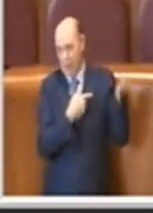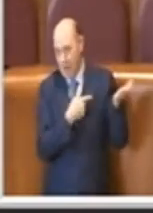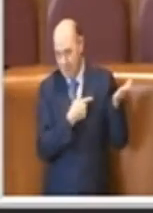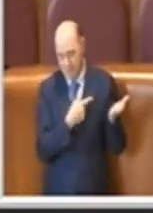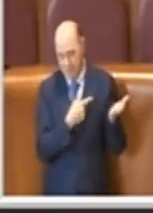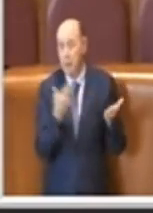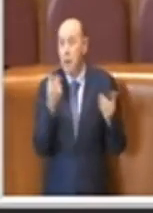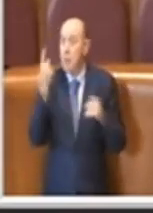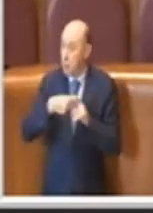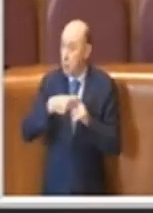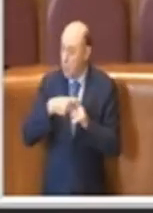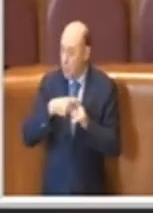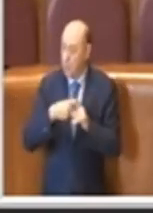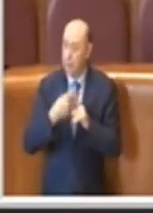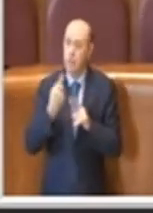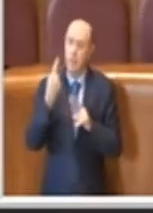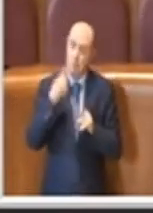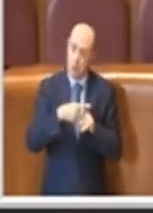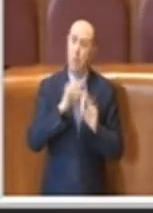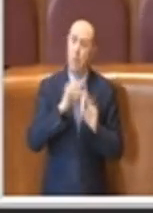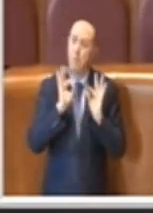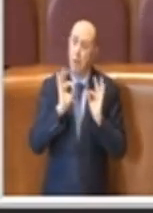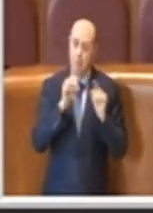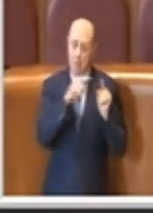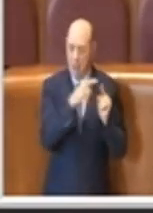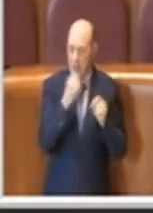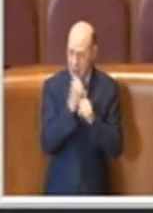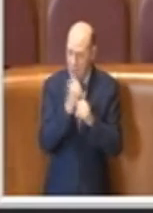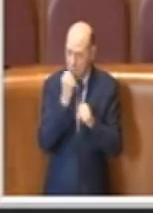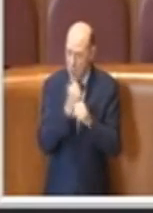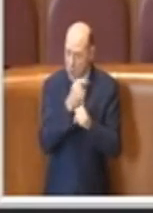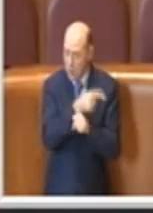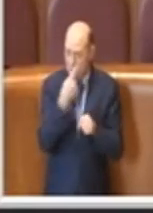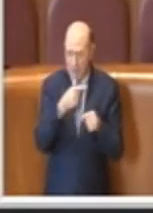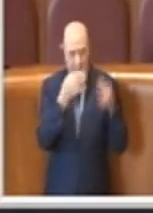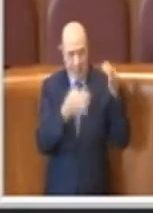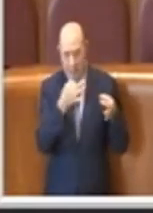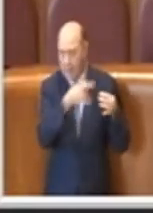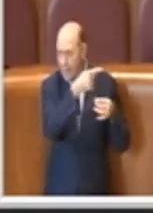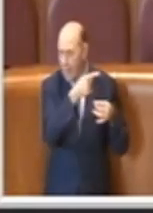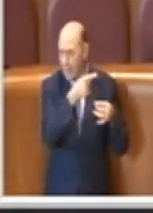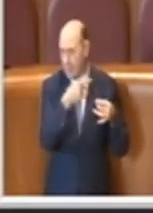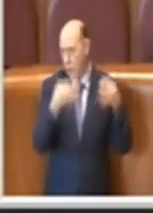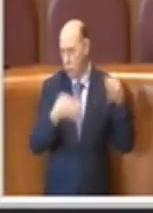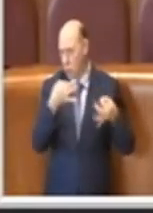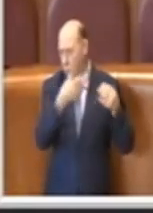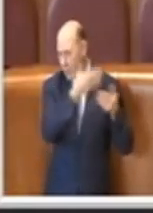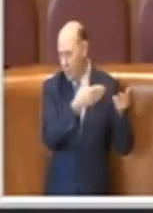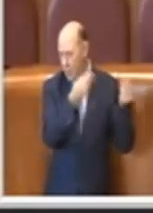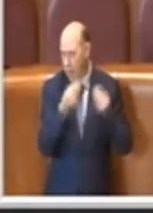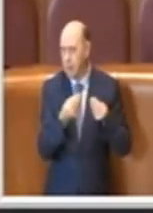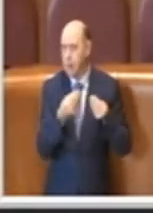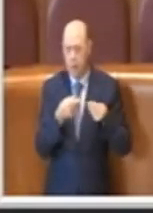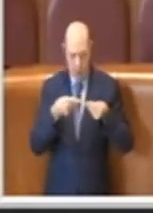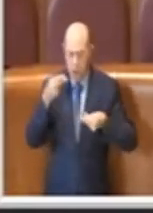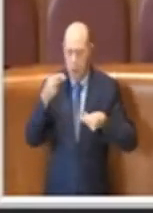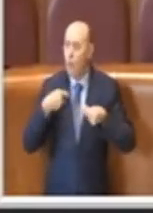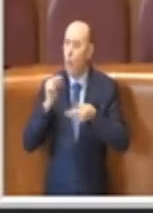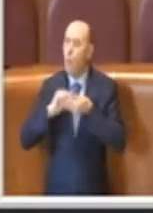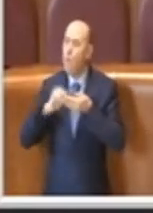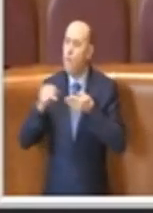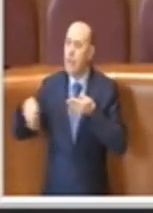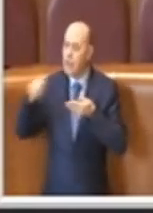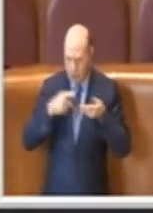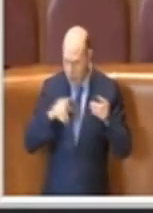In più, proprio per lavorare questa sentenza che è già un debito fuori bilancio, gli uffici si